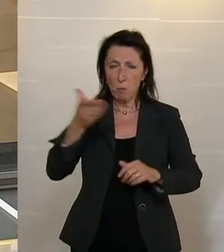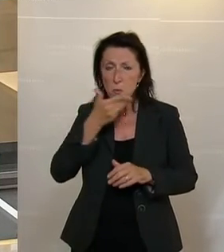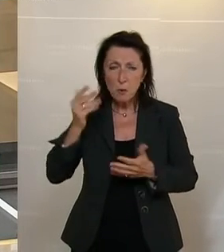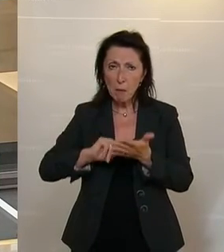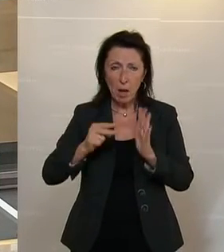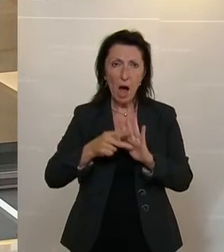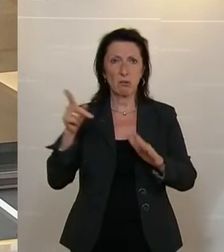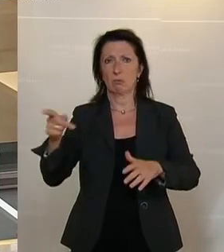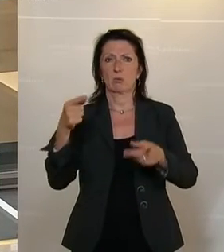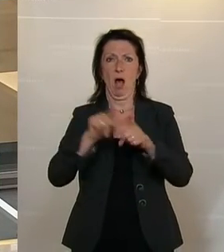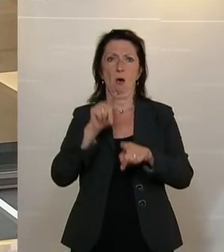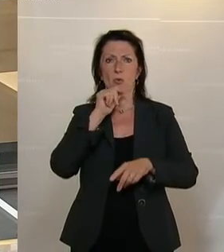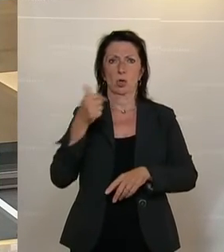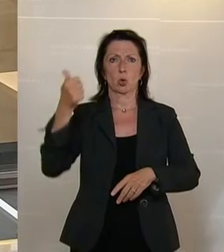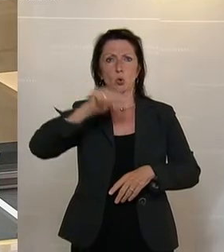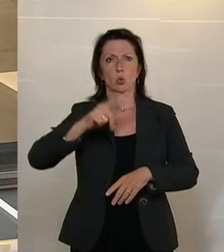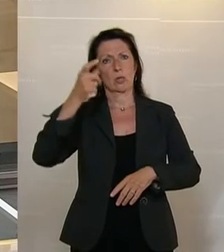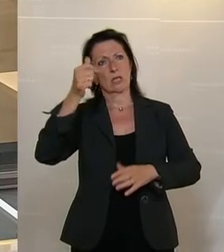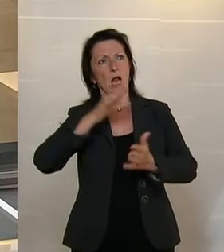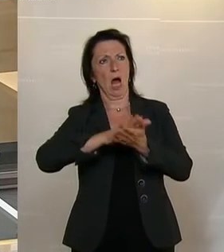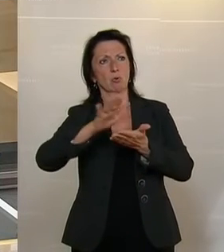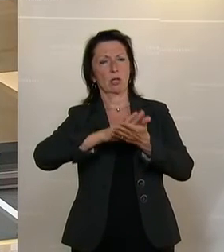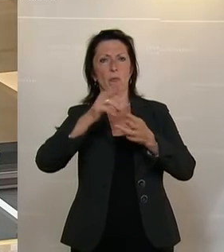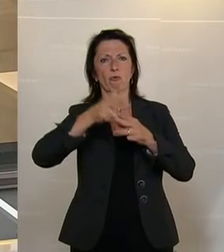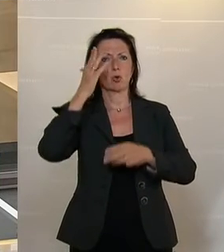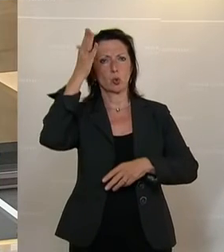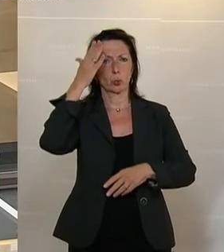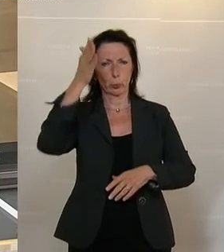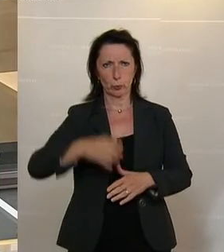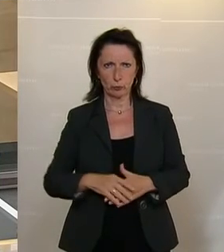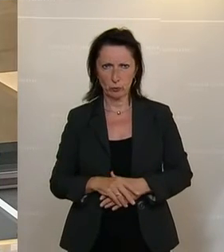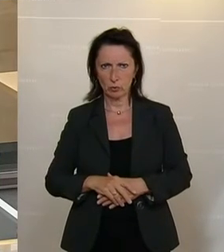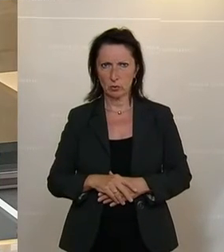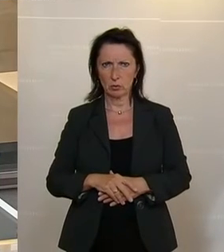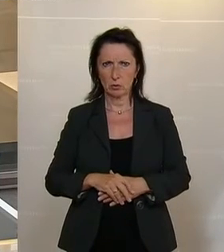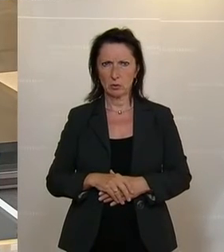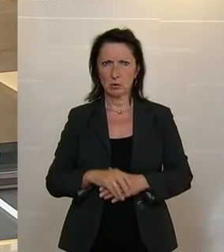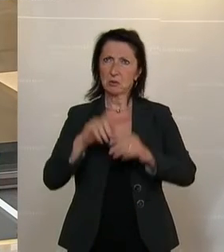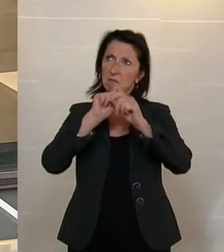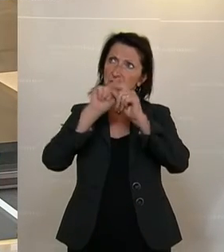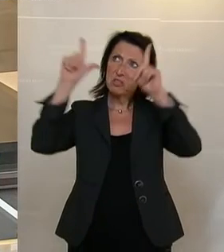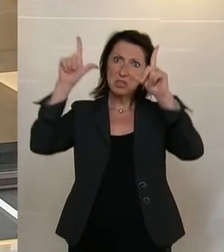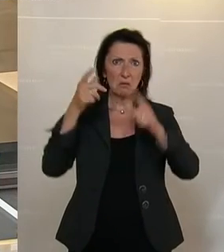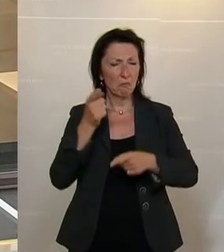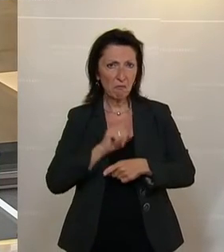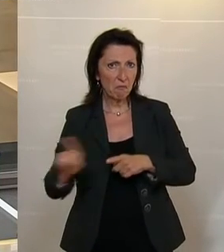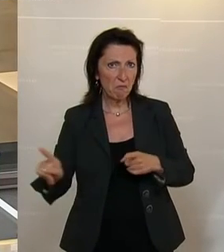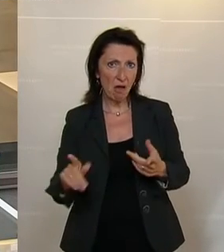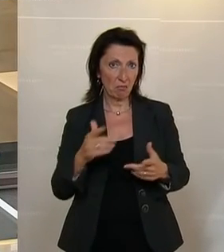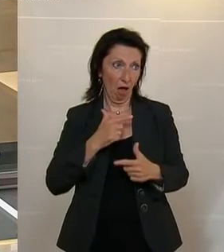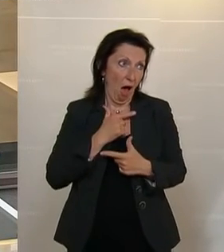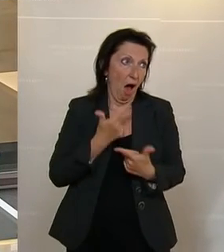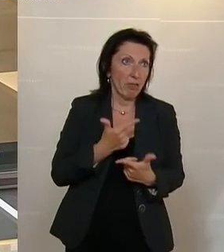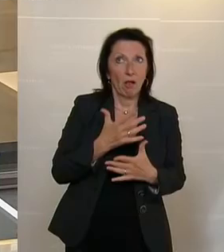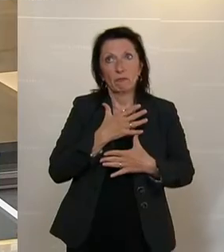oder nehmen keine zusätzlichen Gelder für Zukunftsinvestitionen in die Hand. Die Vision fehlt, das Anlegen fehlt